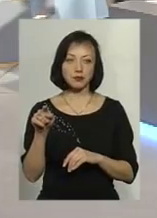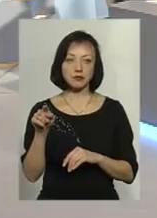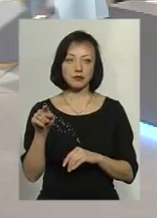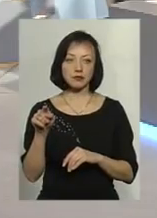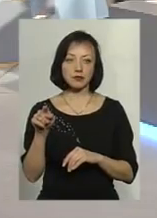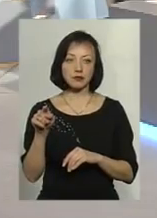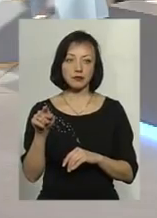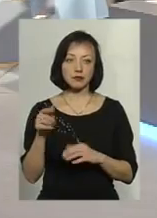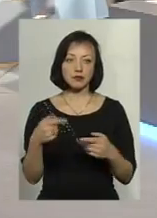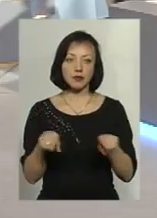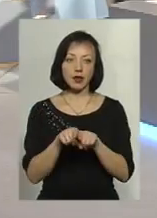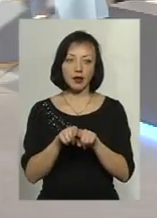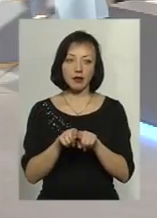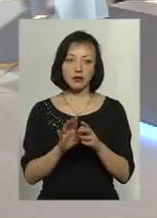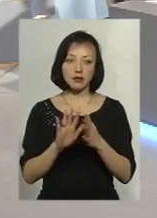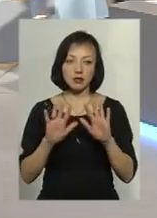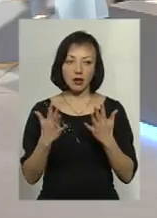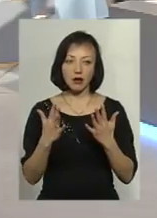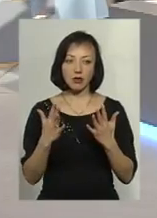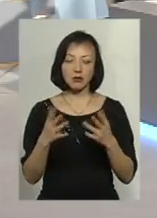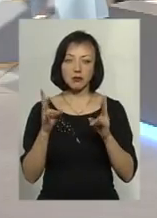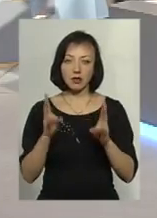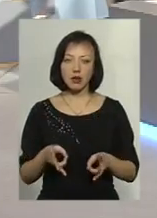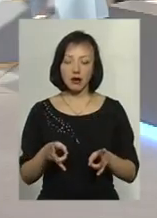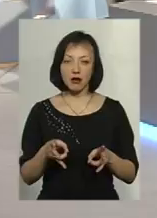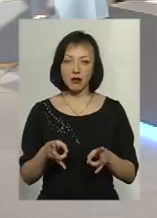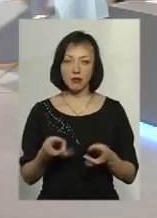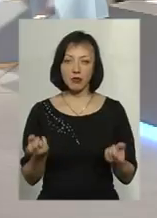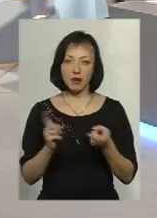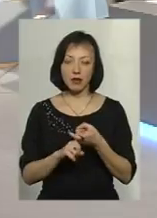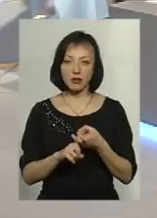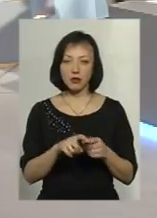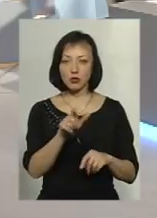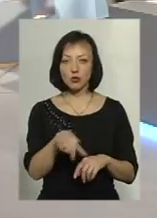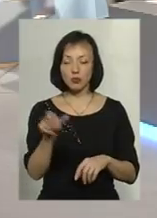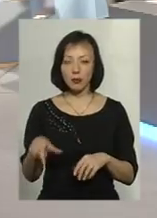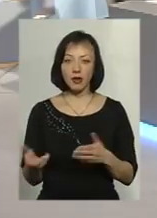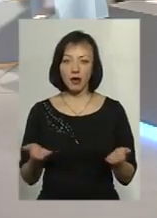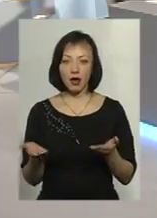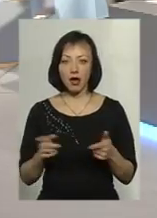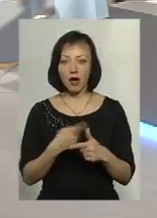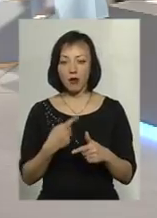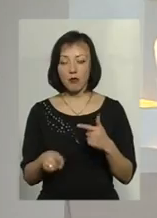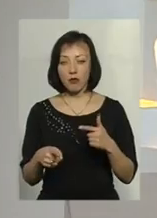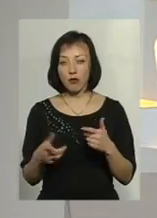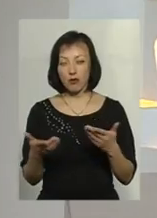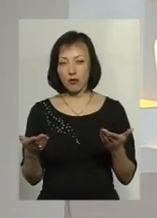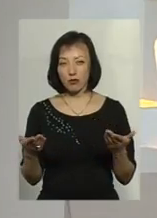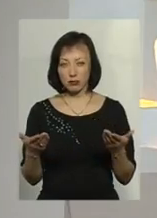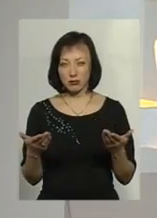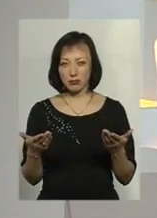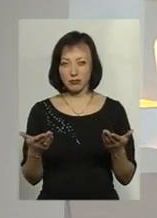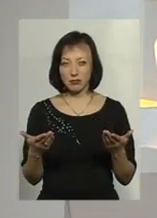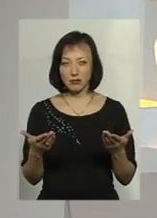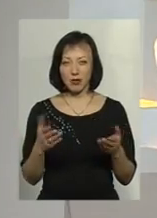якось так сталося, що та вся біда, яка трапилася, пов'язана з людьми, які або ж ведуть асоціальний спосіб